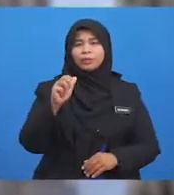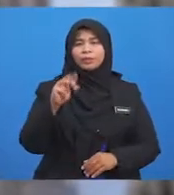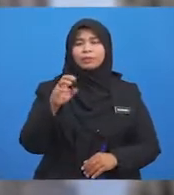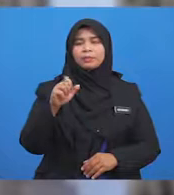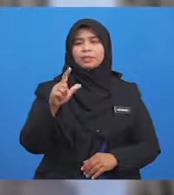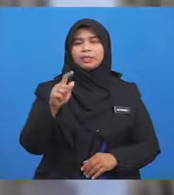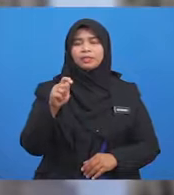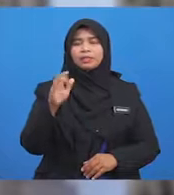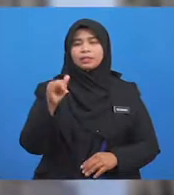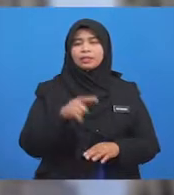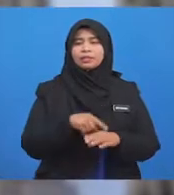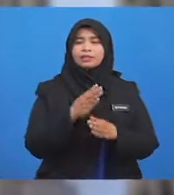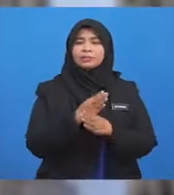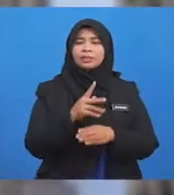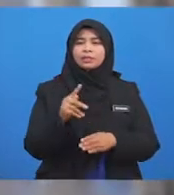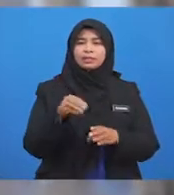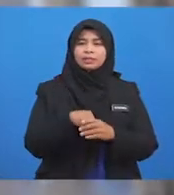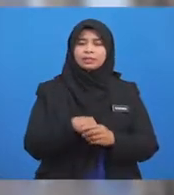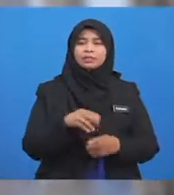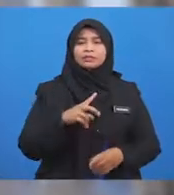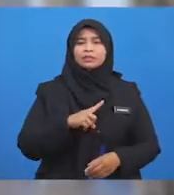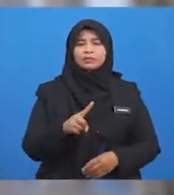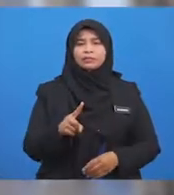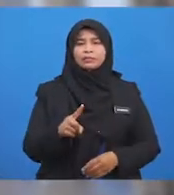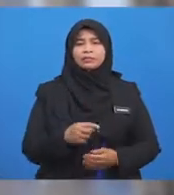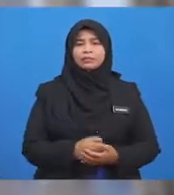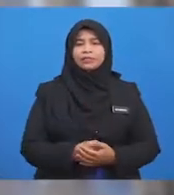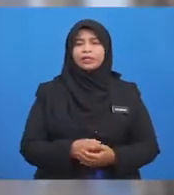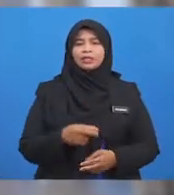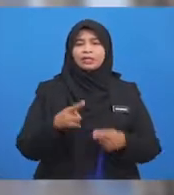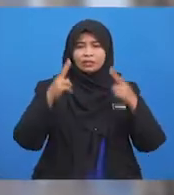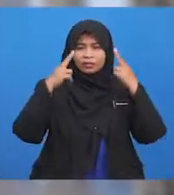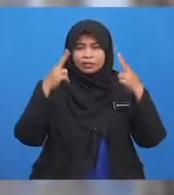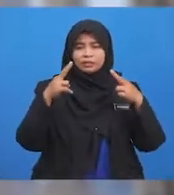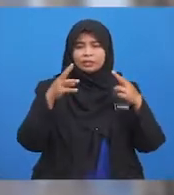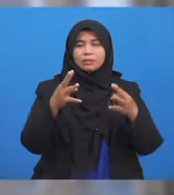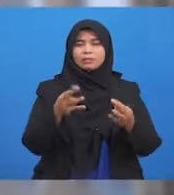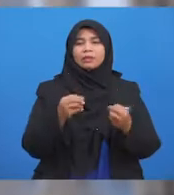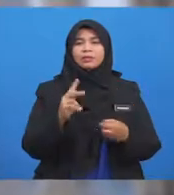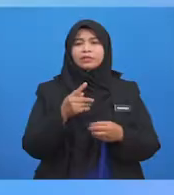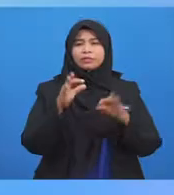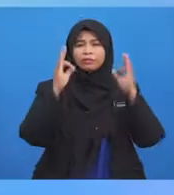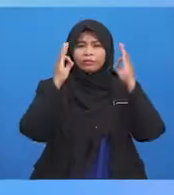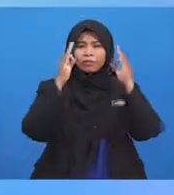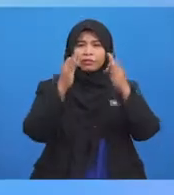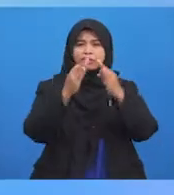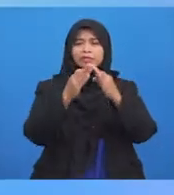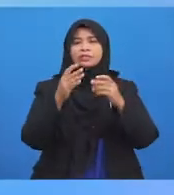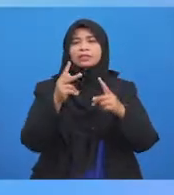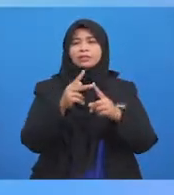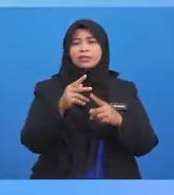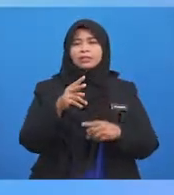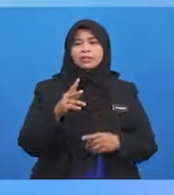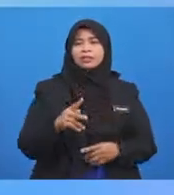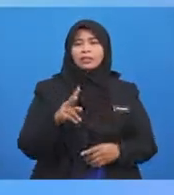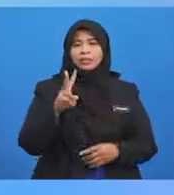dibenarkan dalam Islam Kali ini, Ustazah nak kita fokus Kepada dua contoh utama dalam